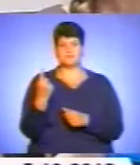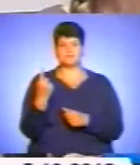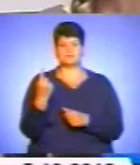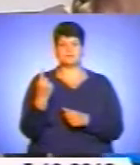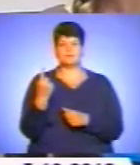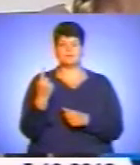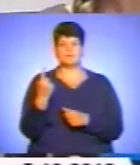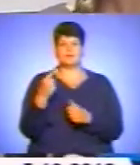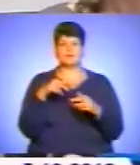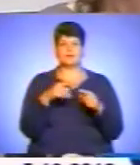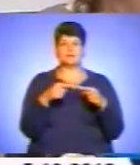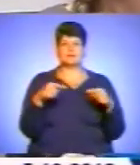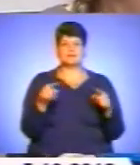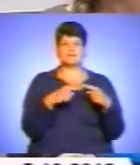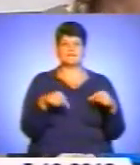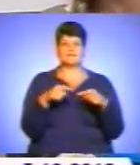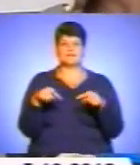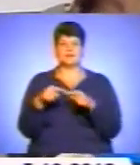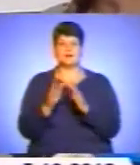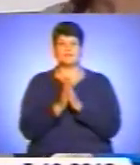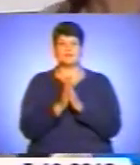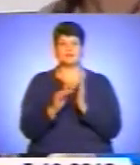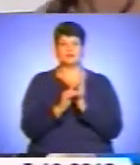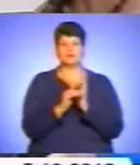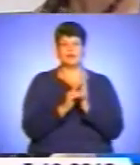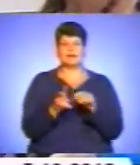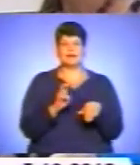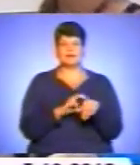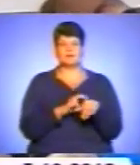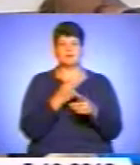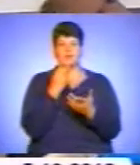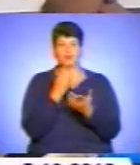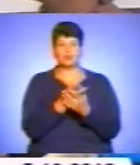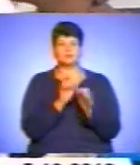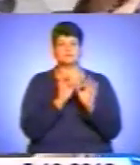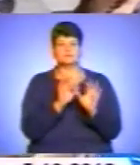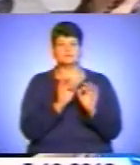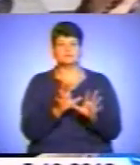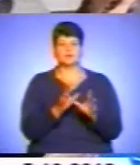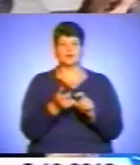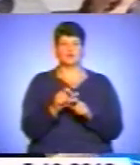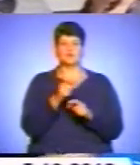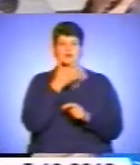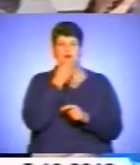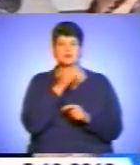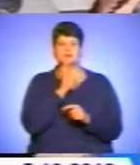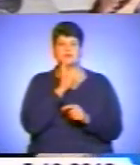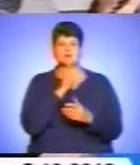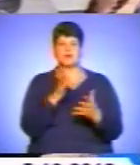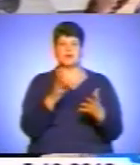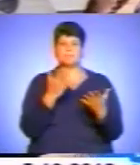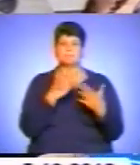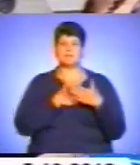по різних відділах, просила допомоги лікарів, вони мені показували, все роз'яснювали. Дуже гарні дівчата, дуже приємно з ними